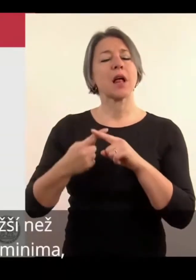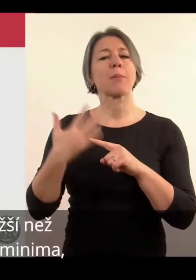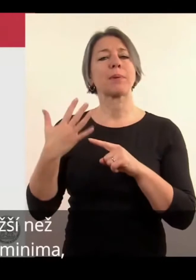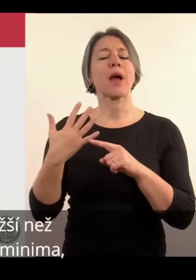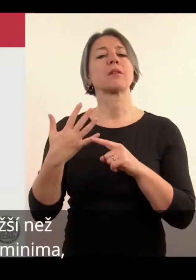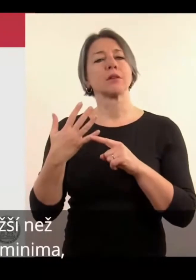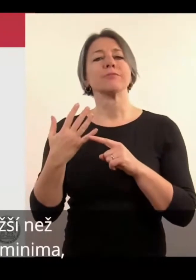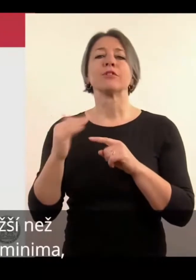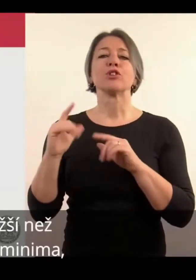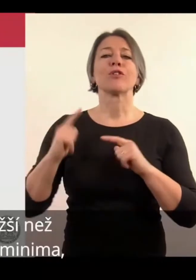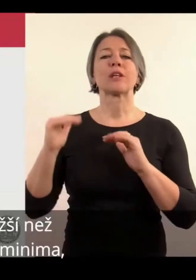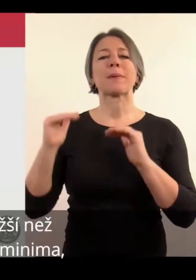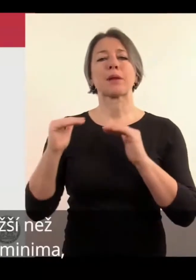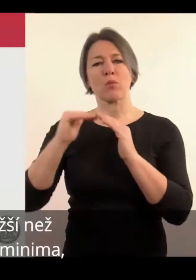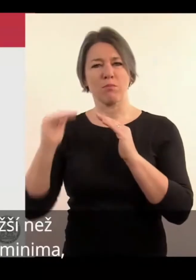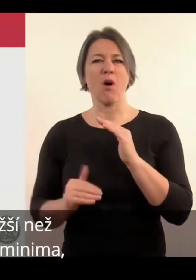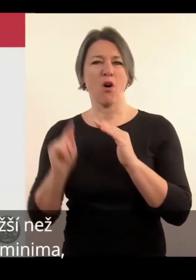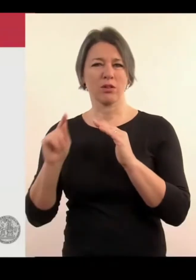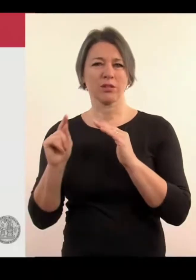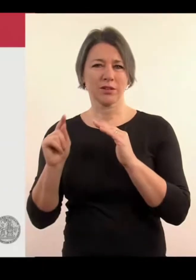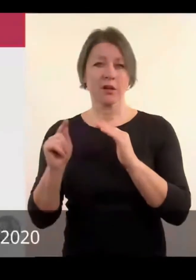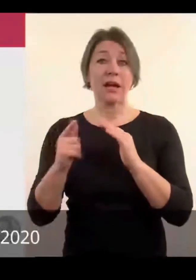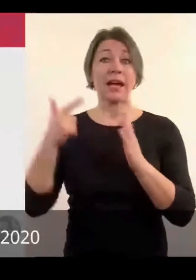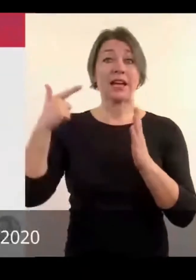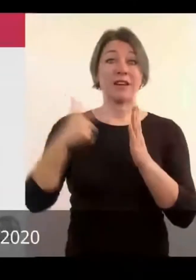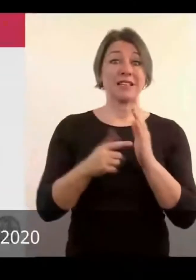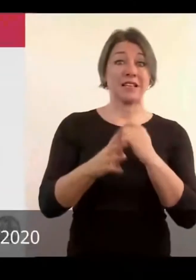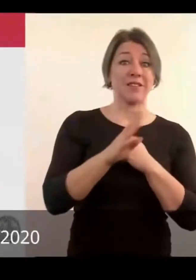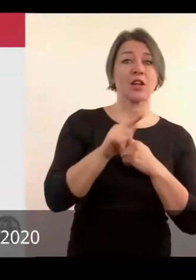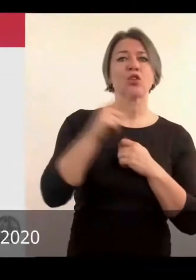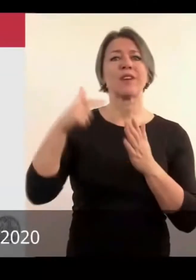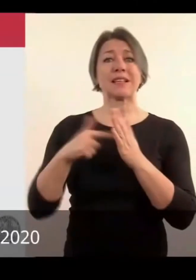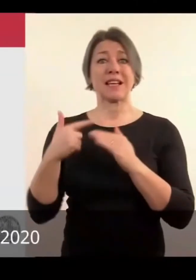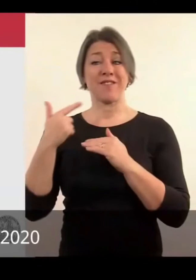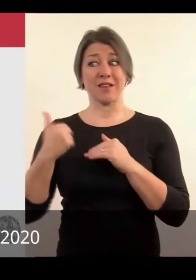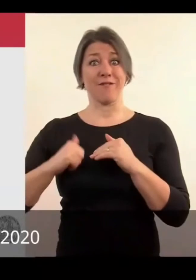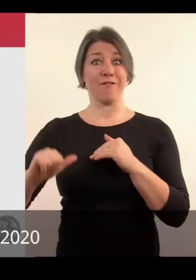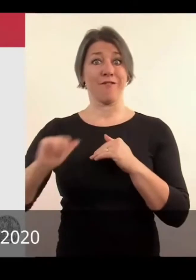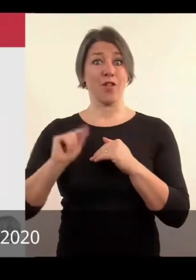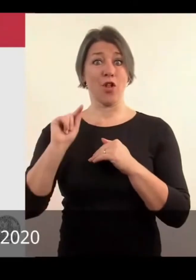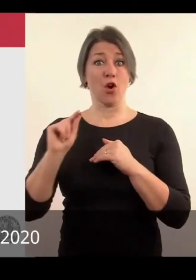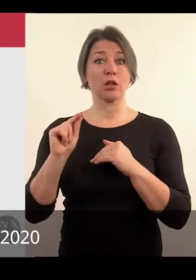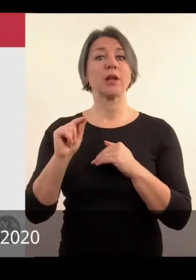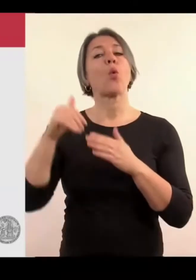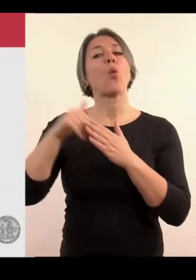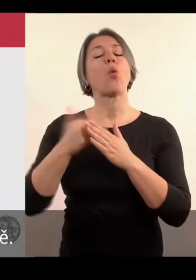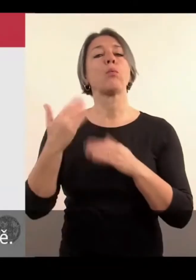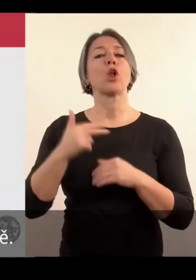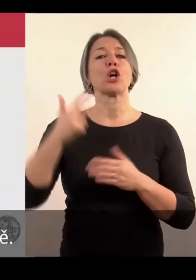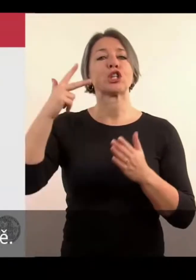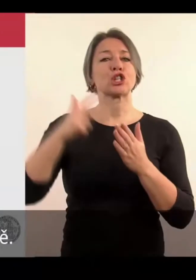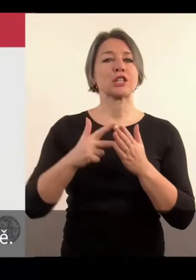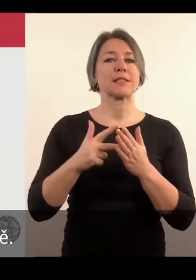1,5 násoběk důvodního minima, v roce 2019 až 2020, pro kroměštěm ročností komisiem, bylo 3